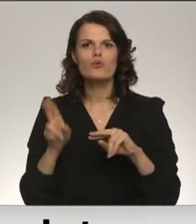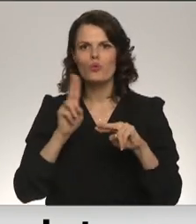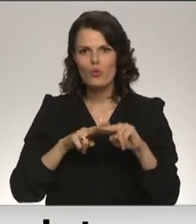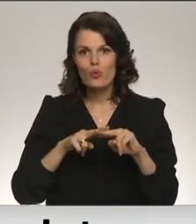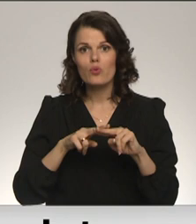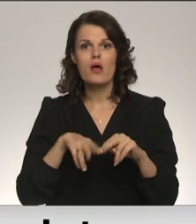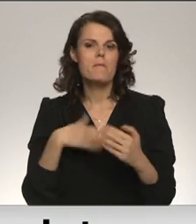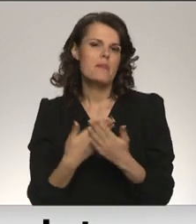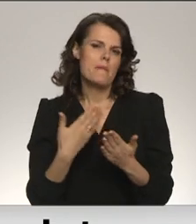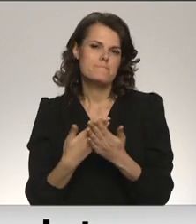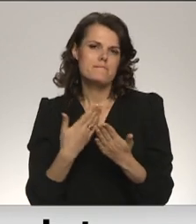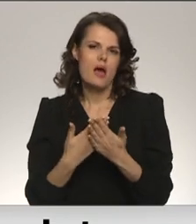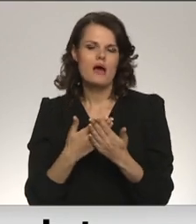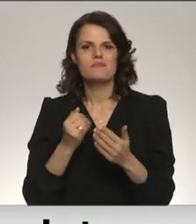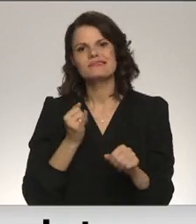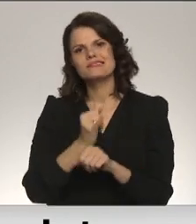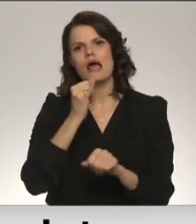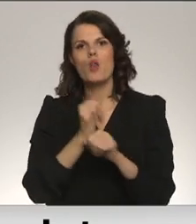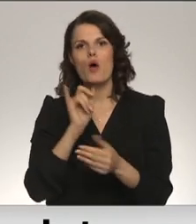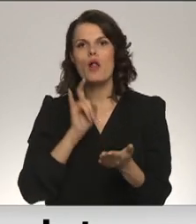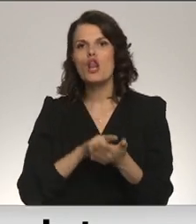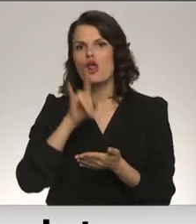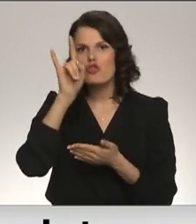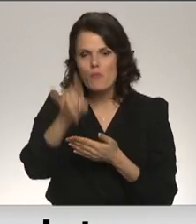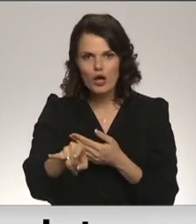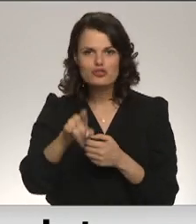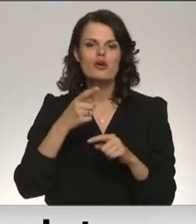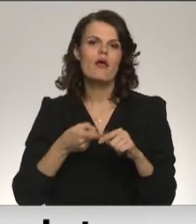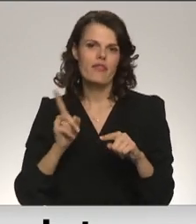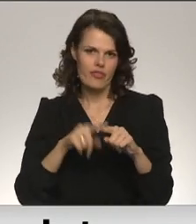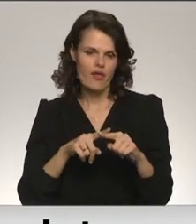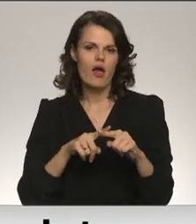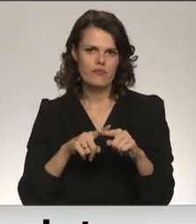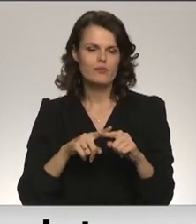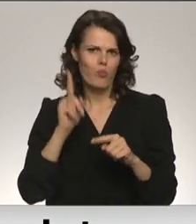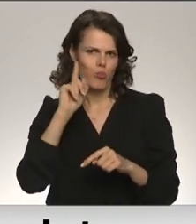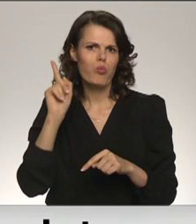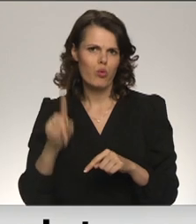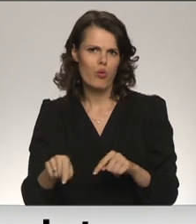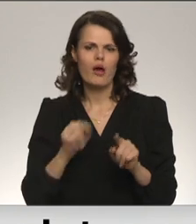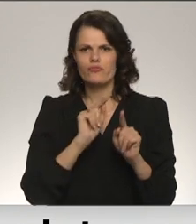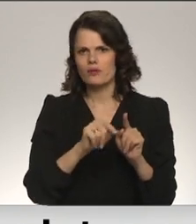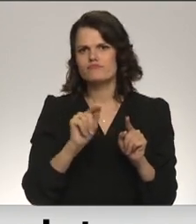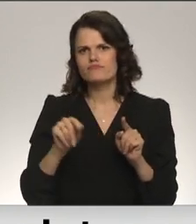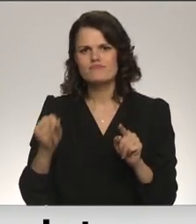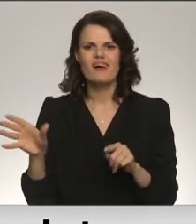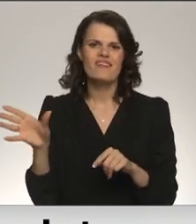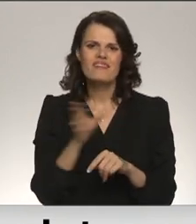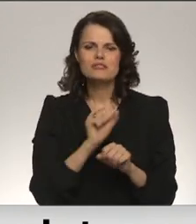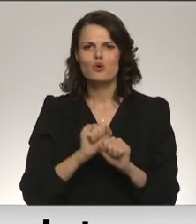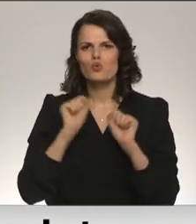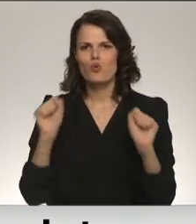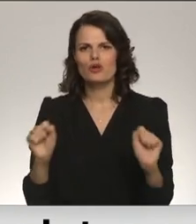Bet, ja tā ir, piemēram, ceļojums ar līdmašīnu, tad ir, protams, arī šie visi